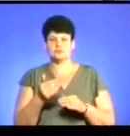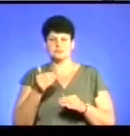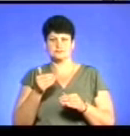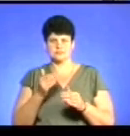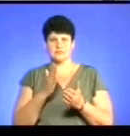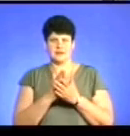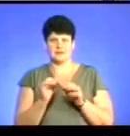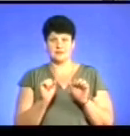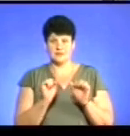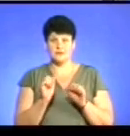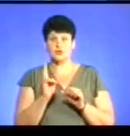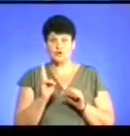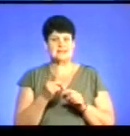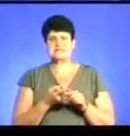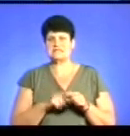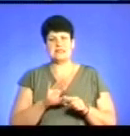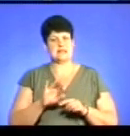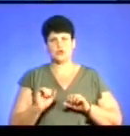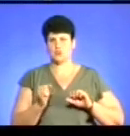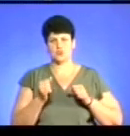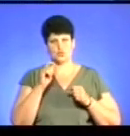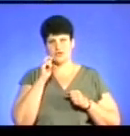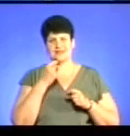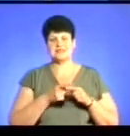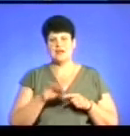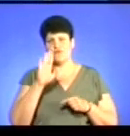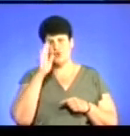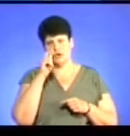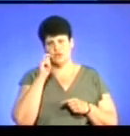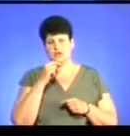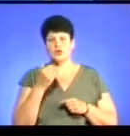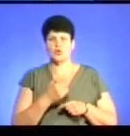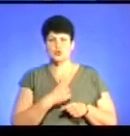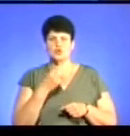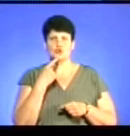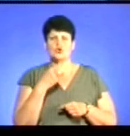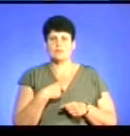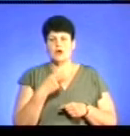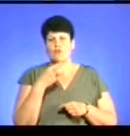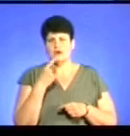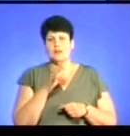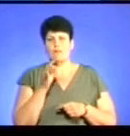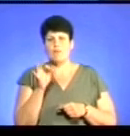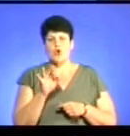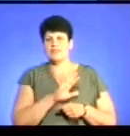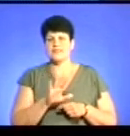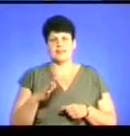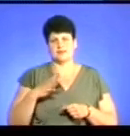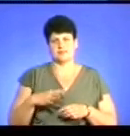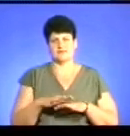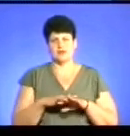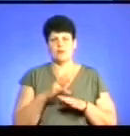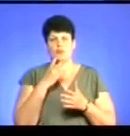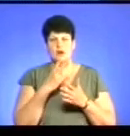сценарієм, це не є друзі України, це вороги України, які хочуть, щоб ми говорили про нетерпимість населення, які хочуть показати в нас